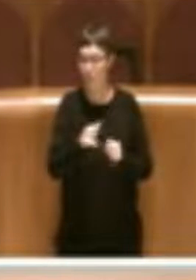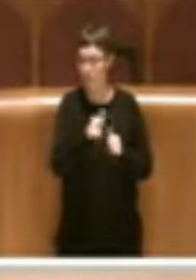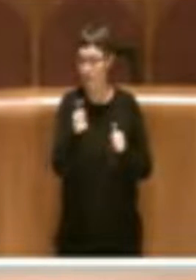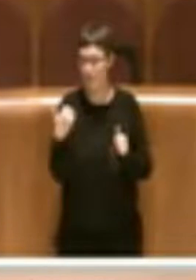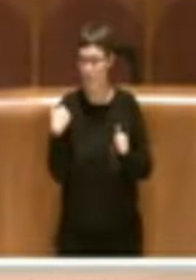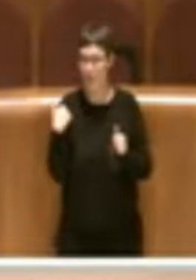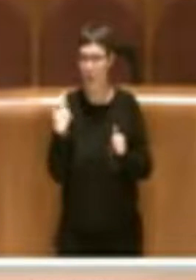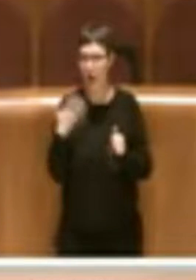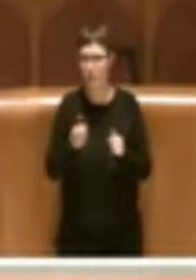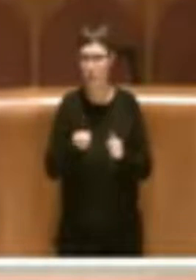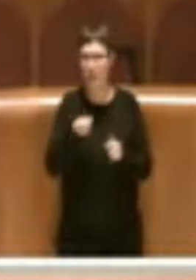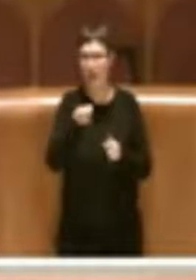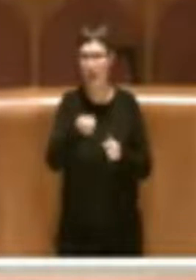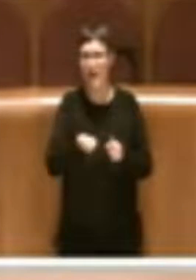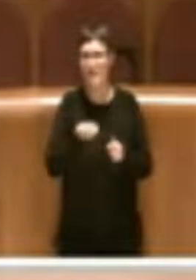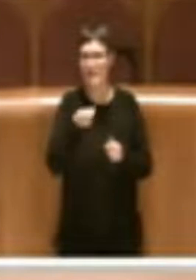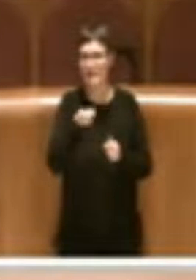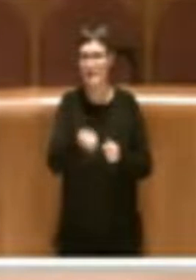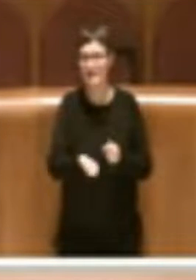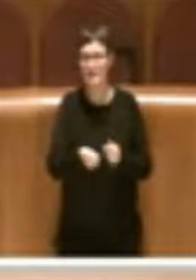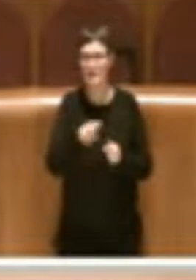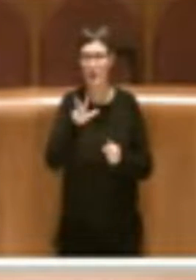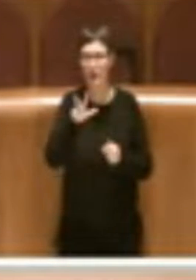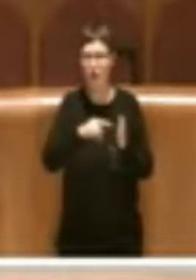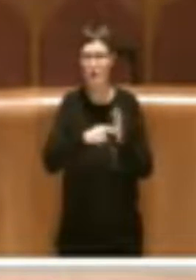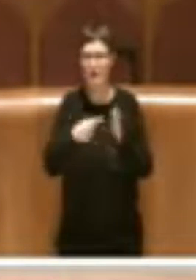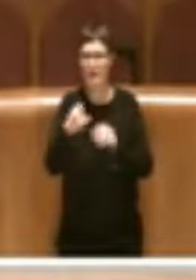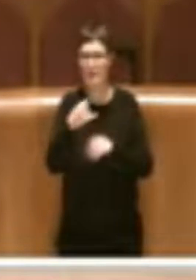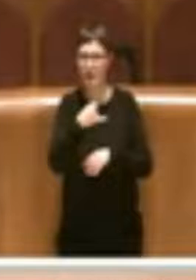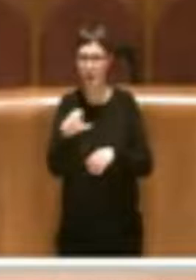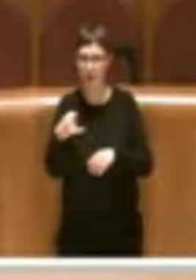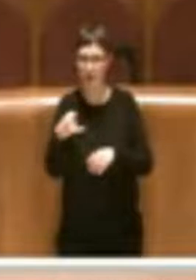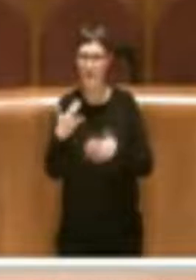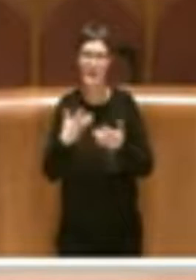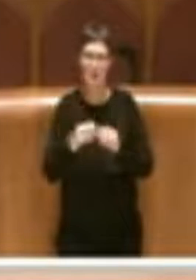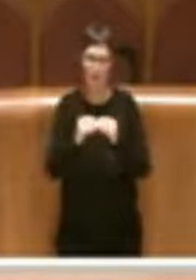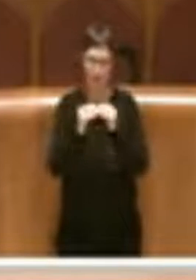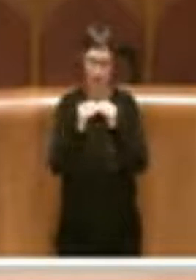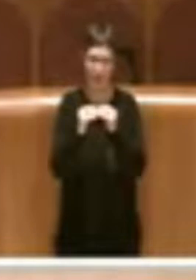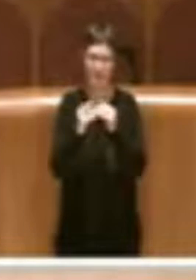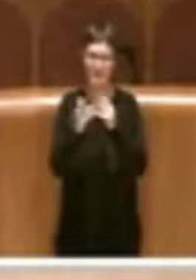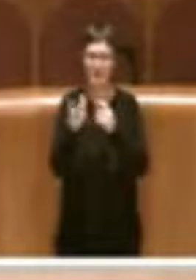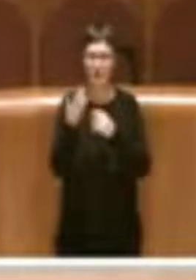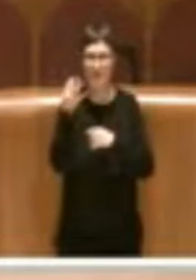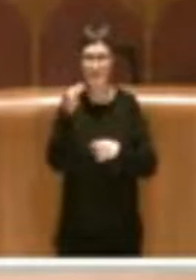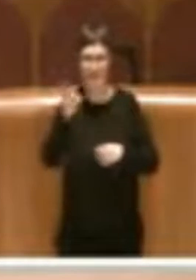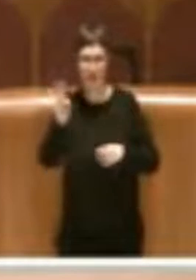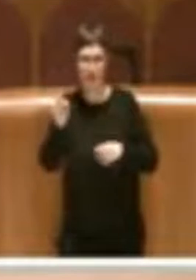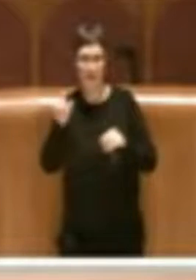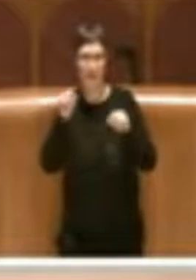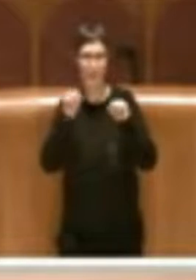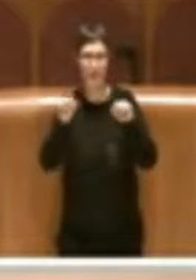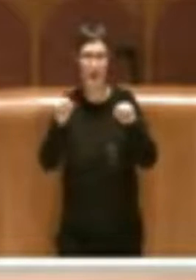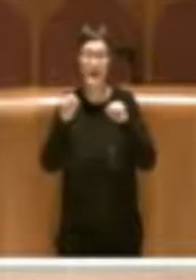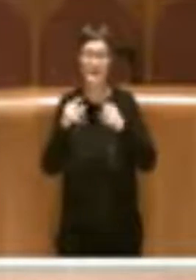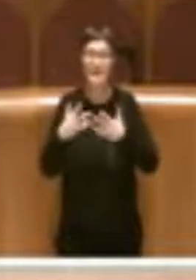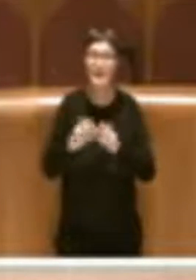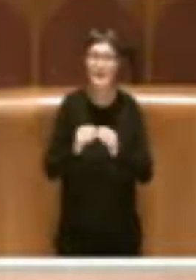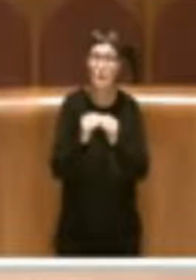di euro per la manutenzione straordinaria delle palestre. Abbiamo ristrutturato oltre i centropalestre scolastiche in